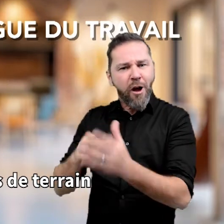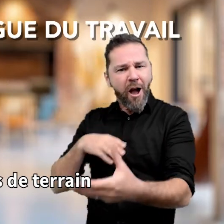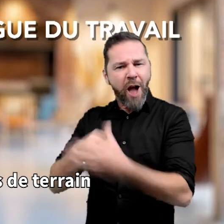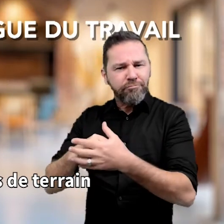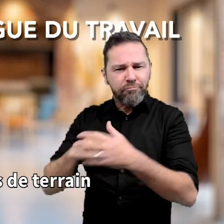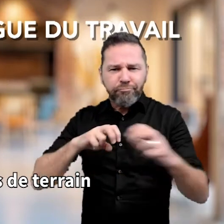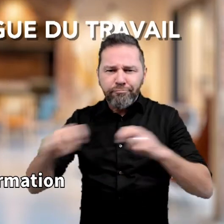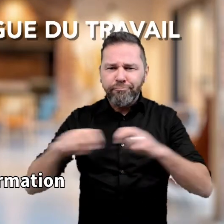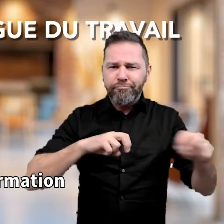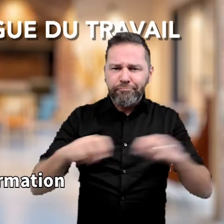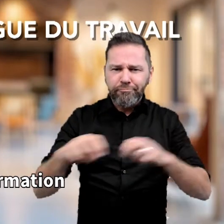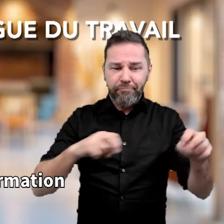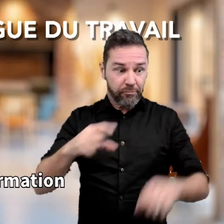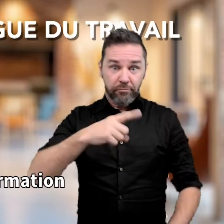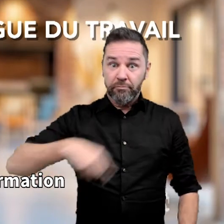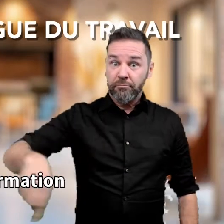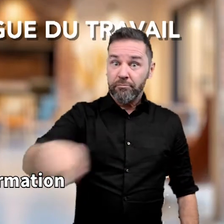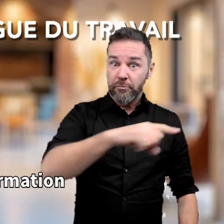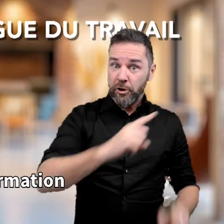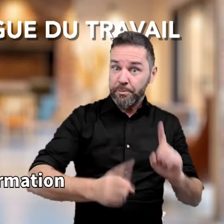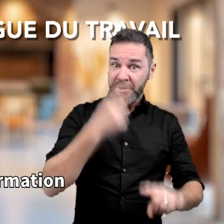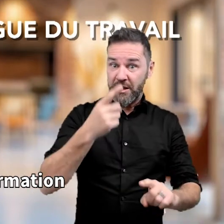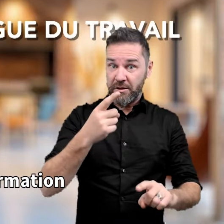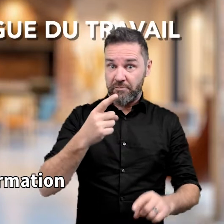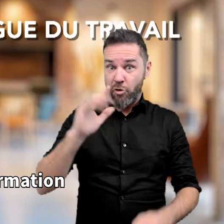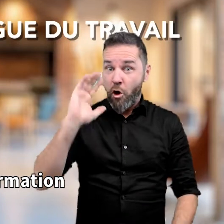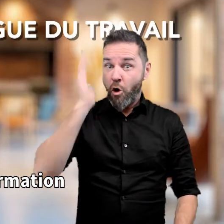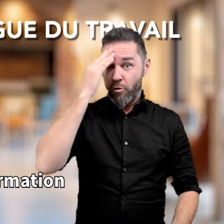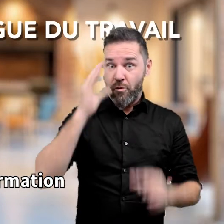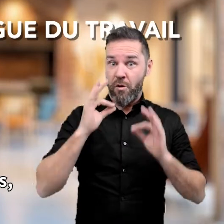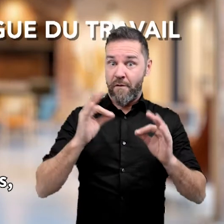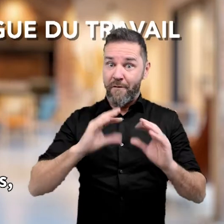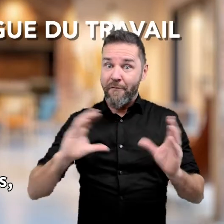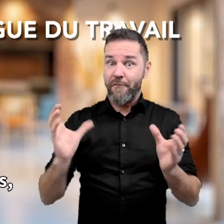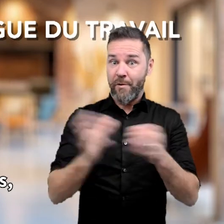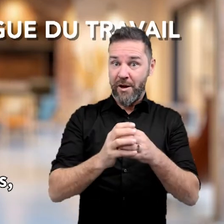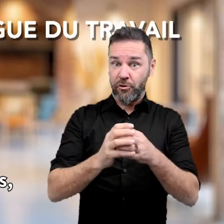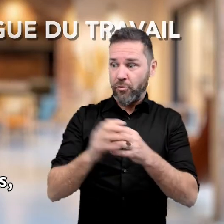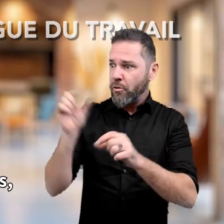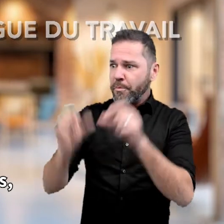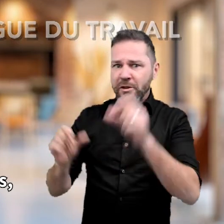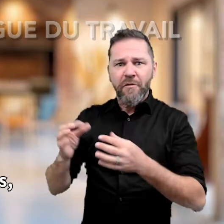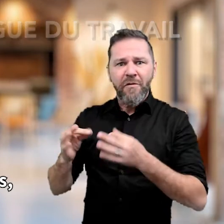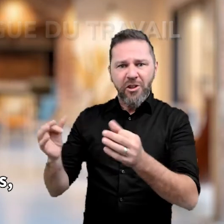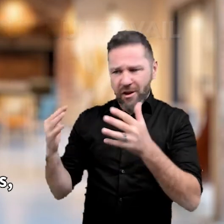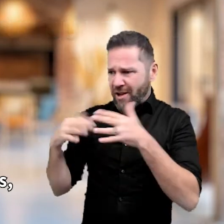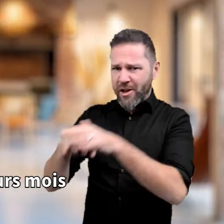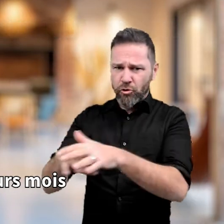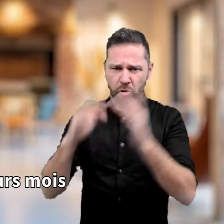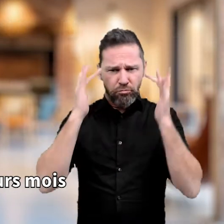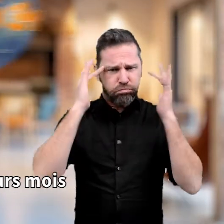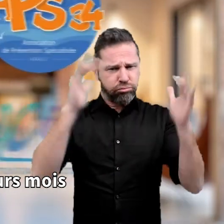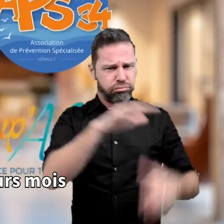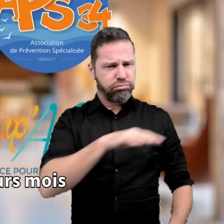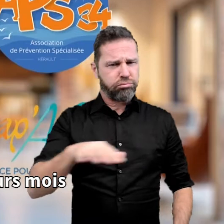de terrain, spécialisés et reconnus dans les champs de la formation et de l'insertion des personnes vulnérables, nous